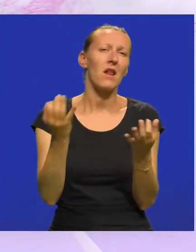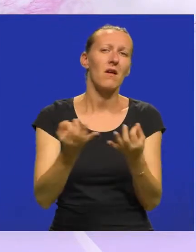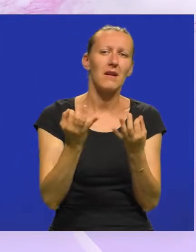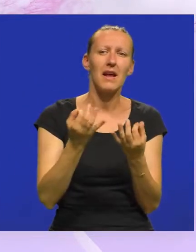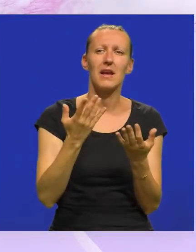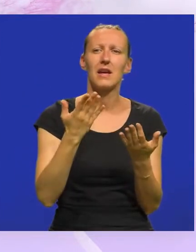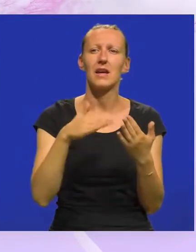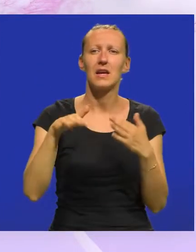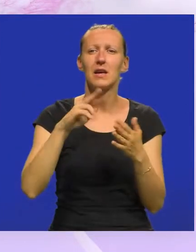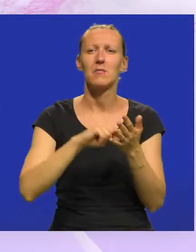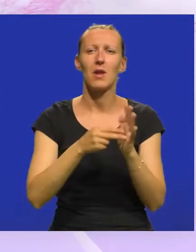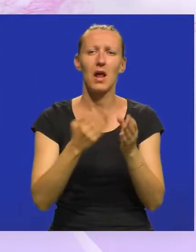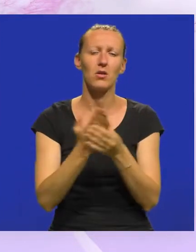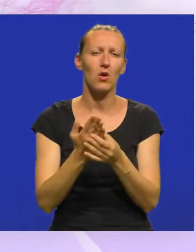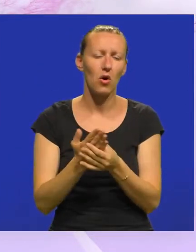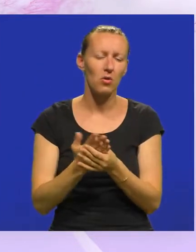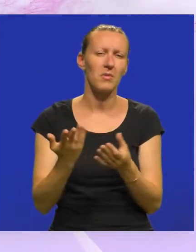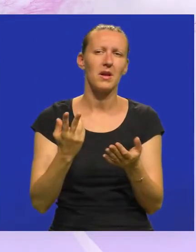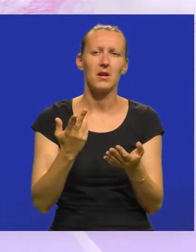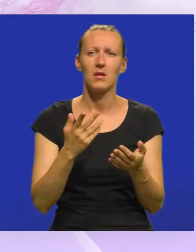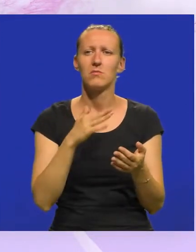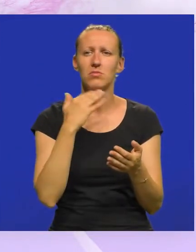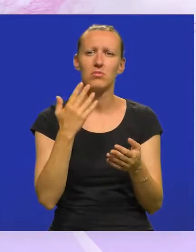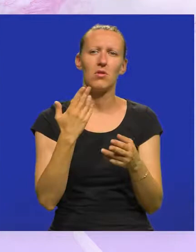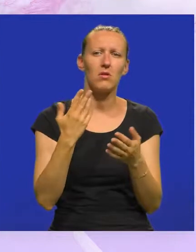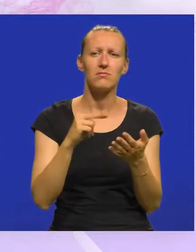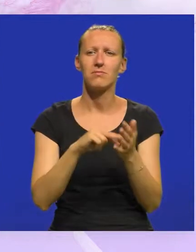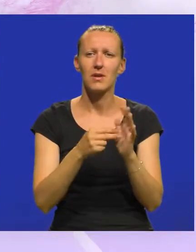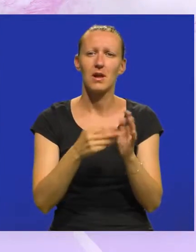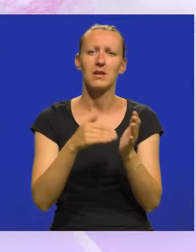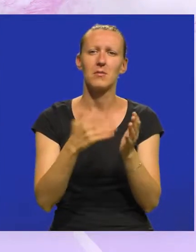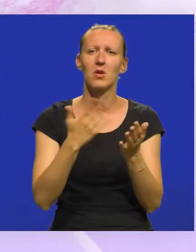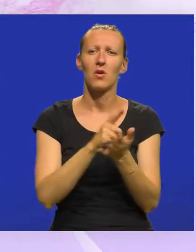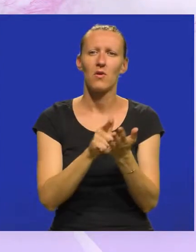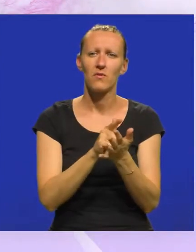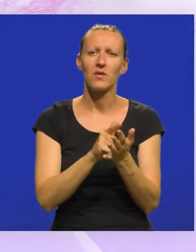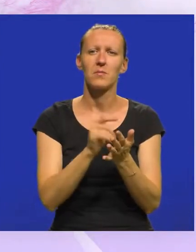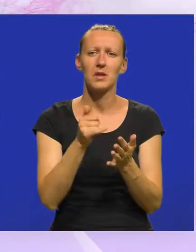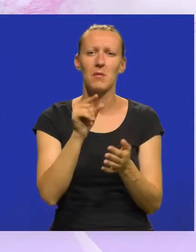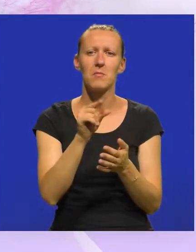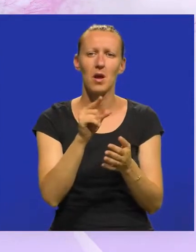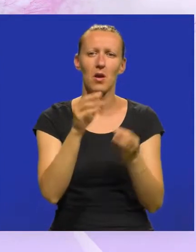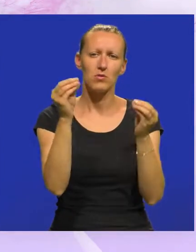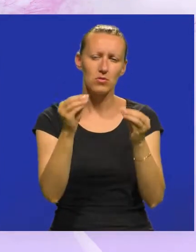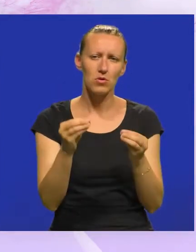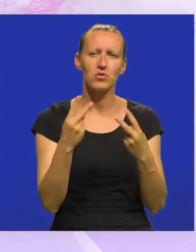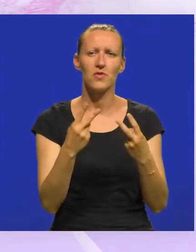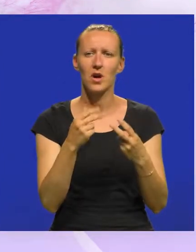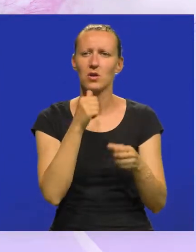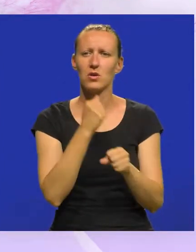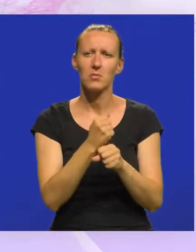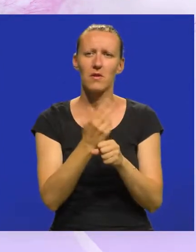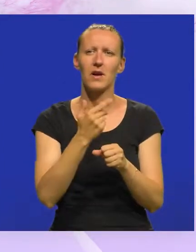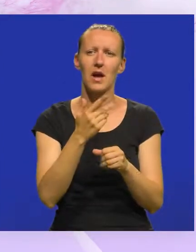je nekih i na razini prostornoplanske dokumentacije, promašenih rješenja, trebalo nam je nekog vremena da malo posložimo prioritete i